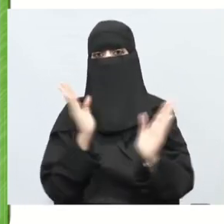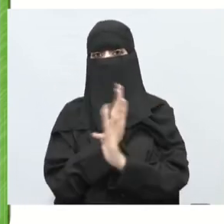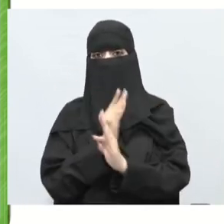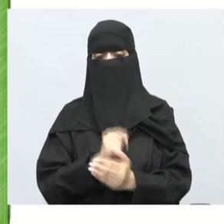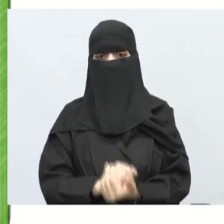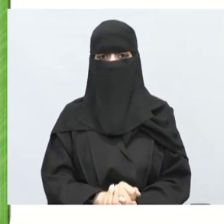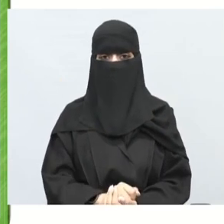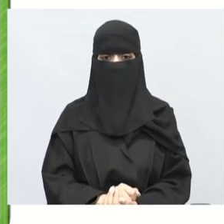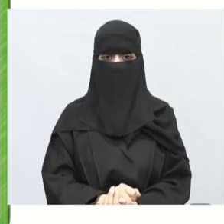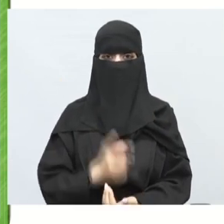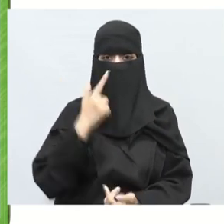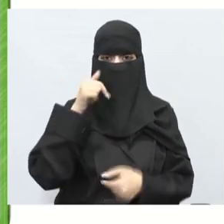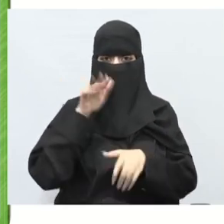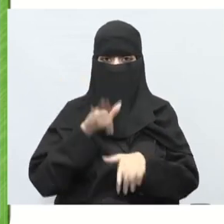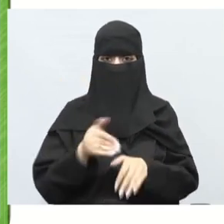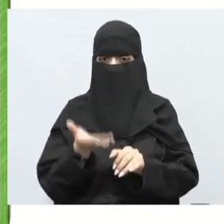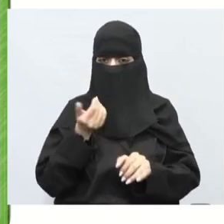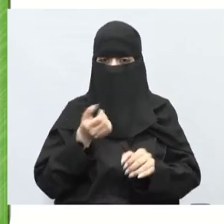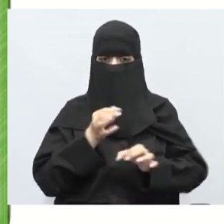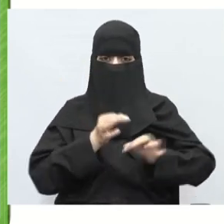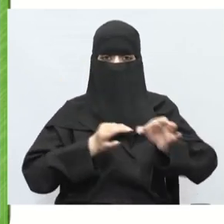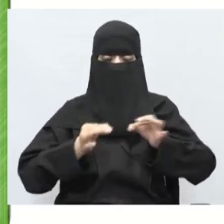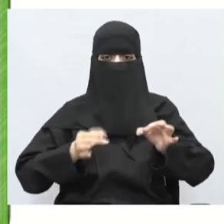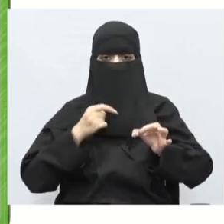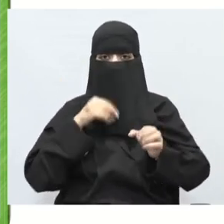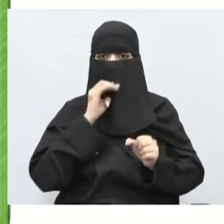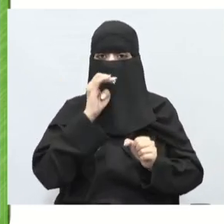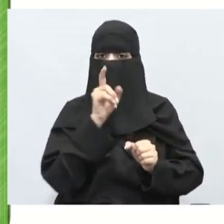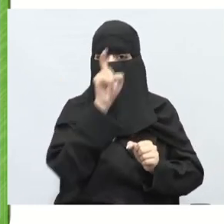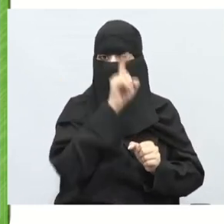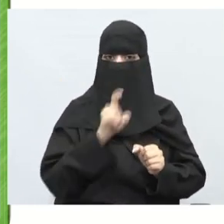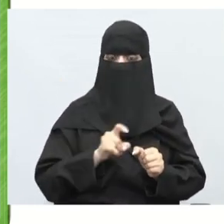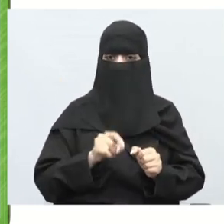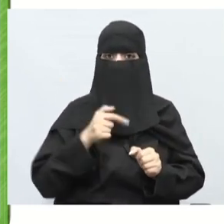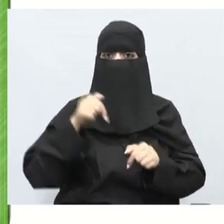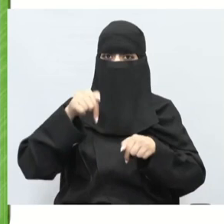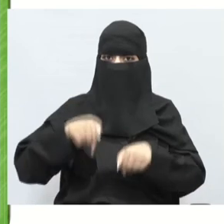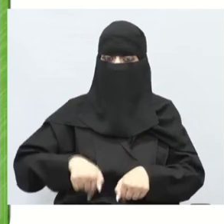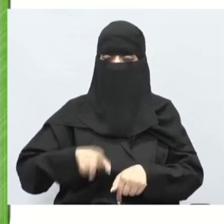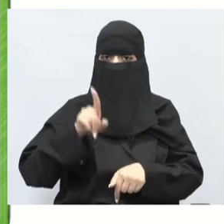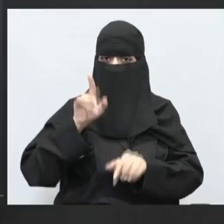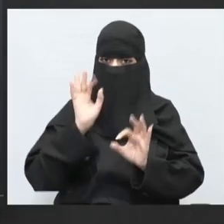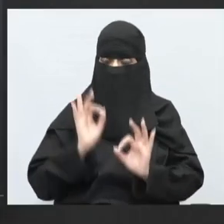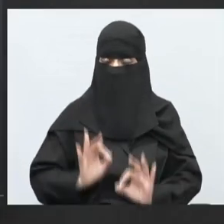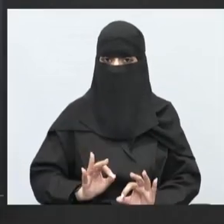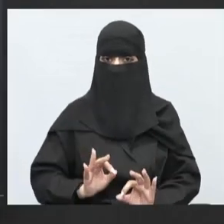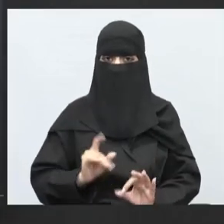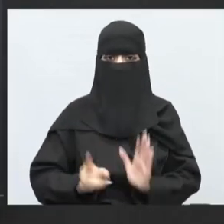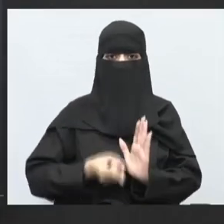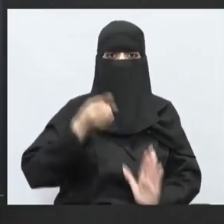خذينا من استراتيجية حل المثلة إلى الآن عزائي الطلاب والطالبات